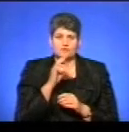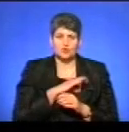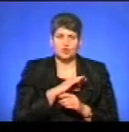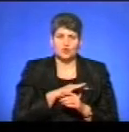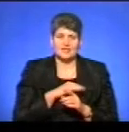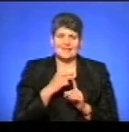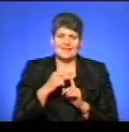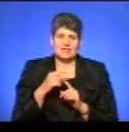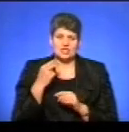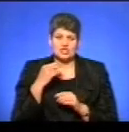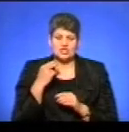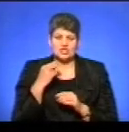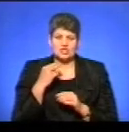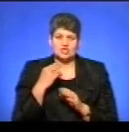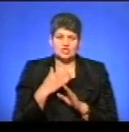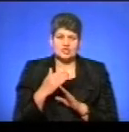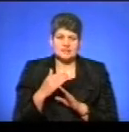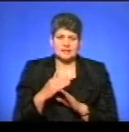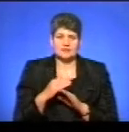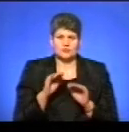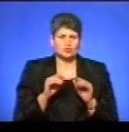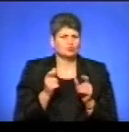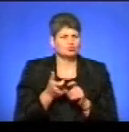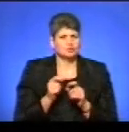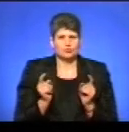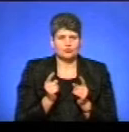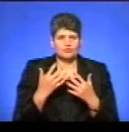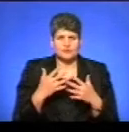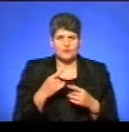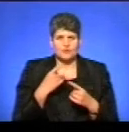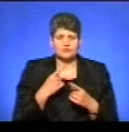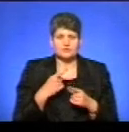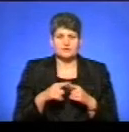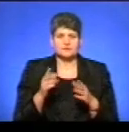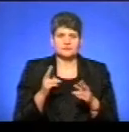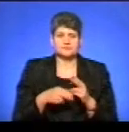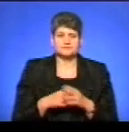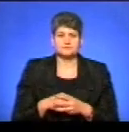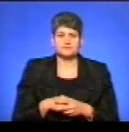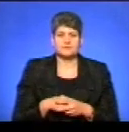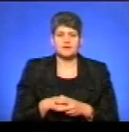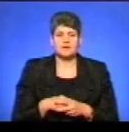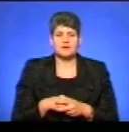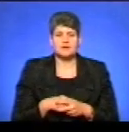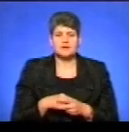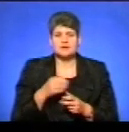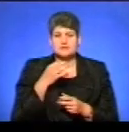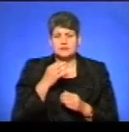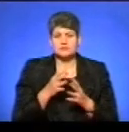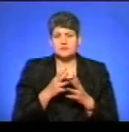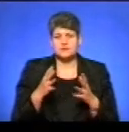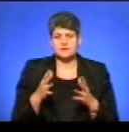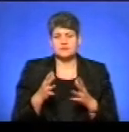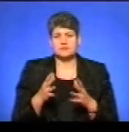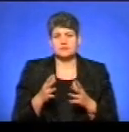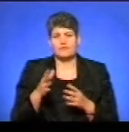власне, збалансованість видатків? Так дуже-дуже коротко, мені підказують, що треба триміново завершувати. називав цифру, на яку збільшилися 8 субвенції,